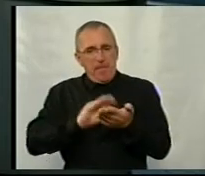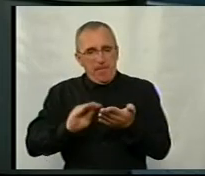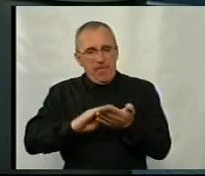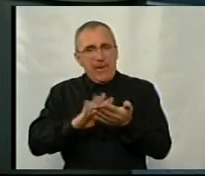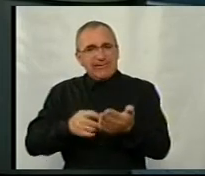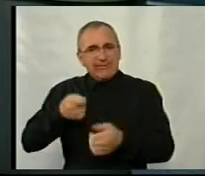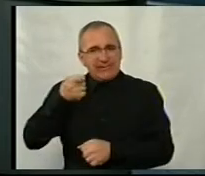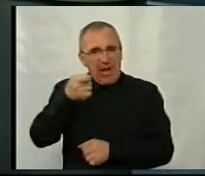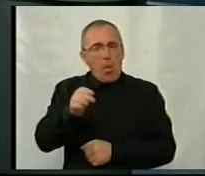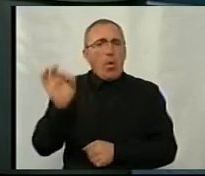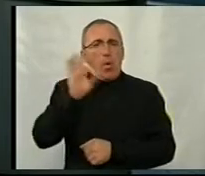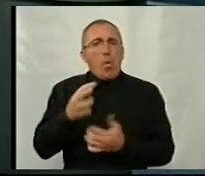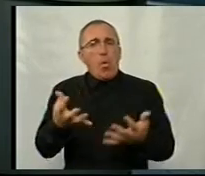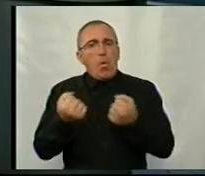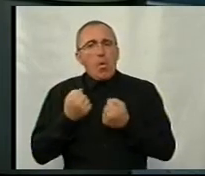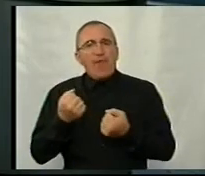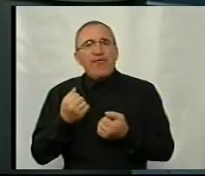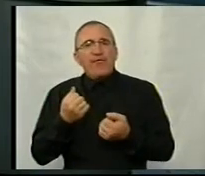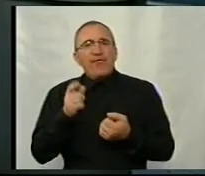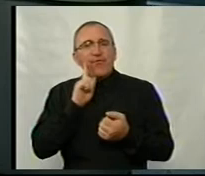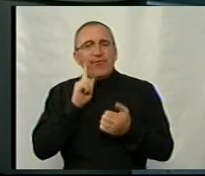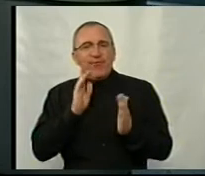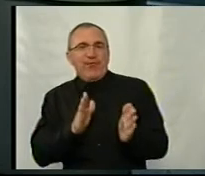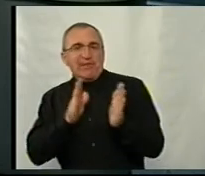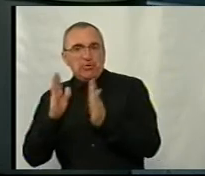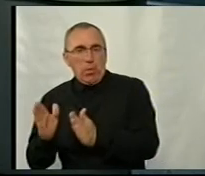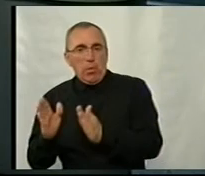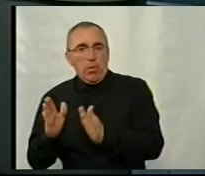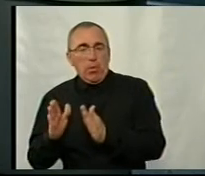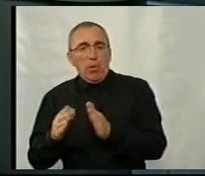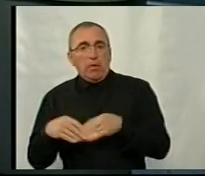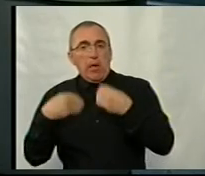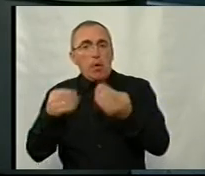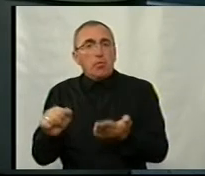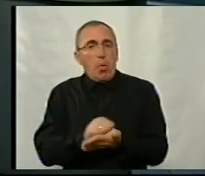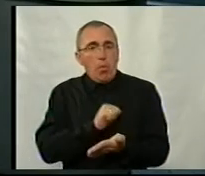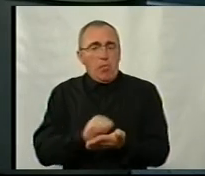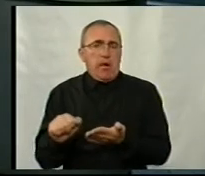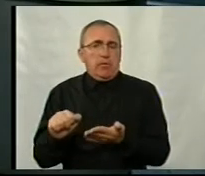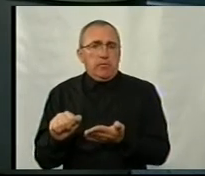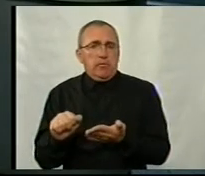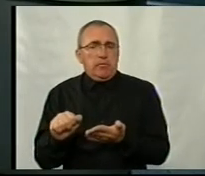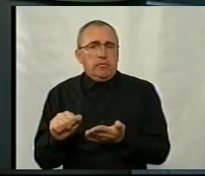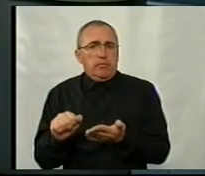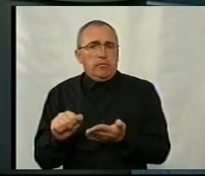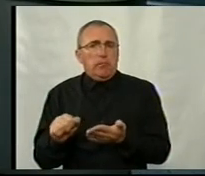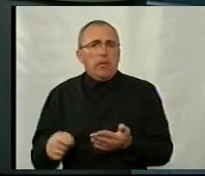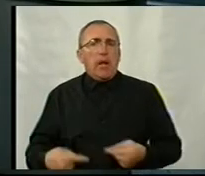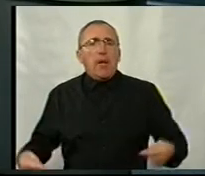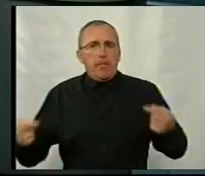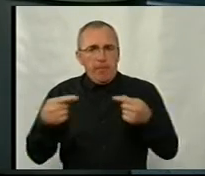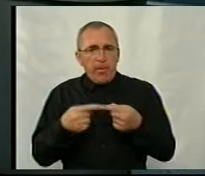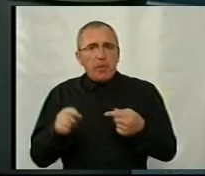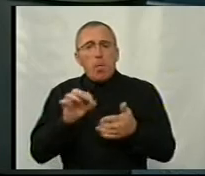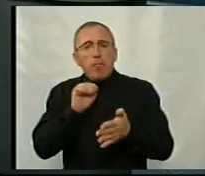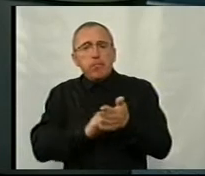заяву про отримання відсрочки. Якщо надати документи, які підтверджують підставу